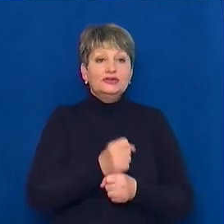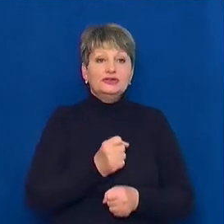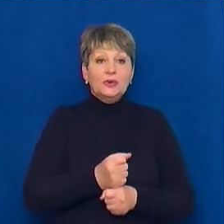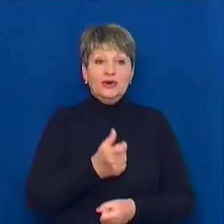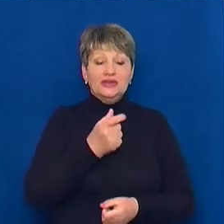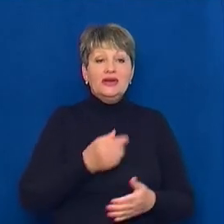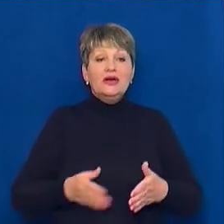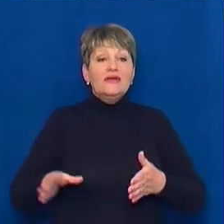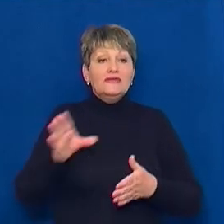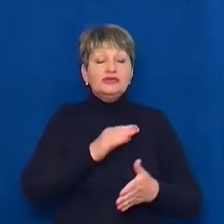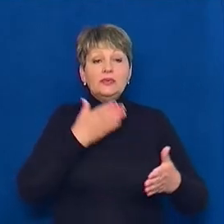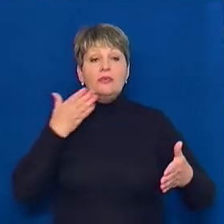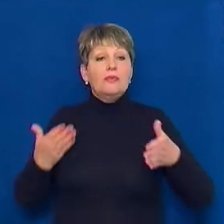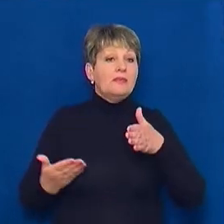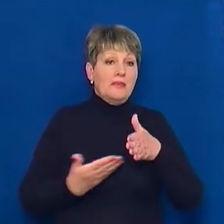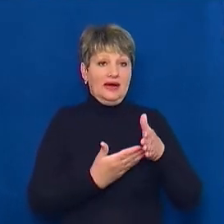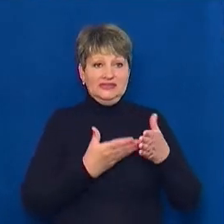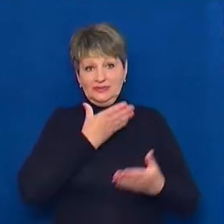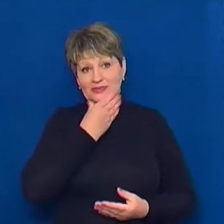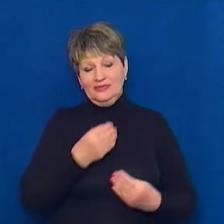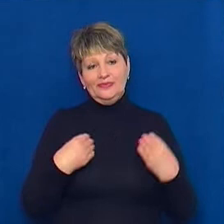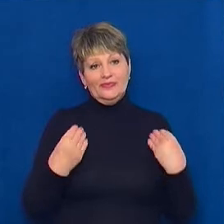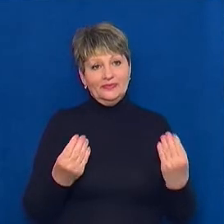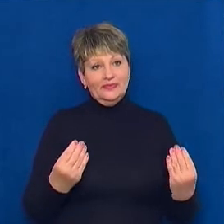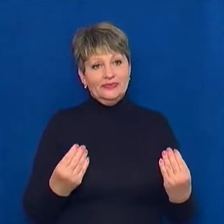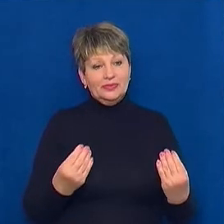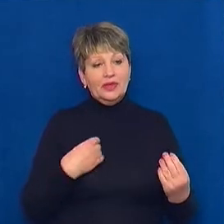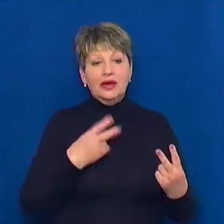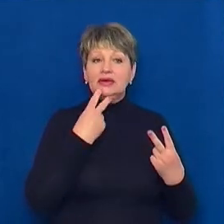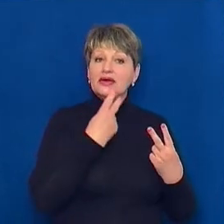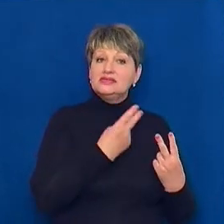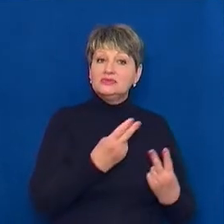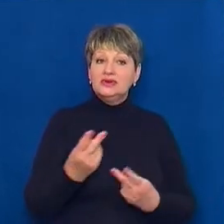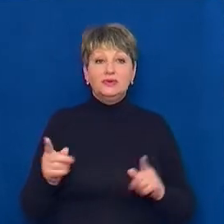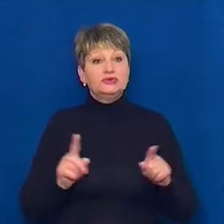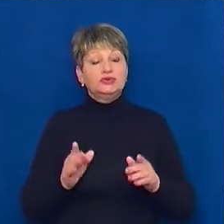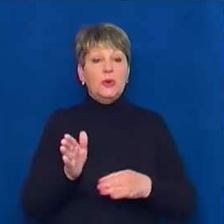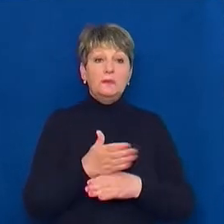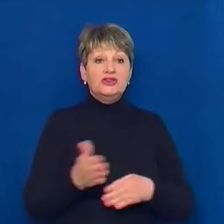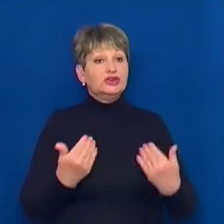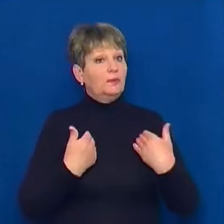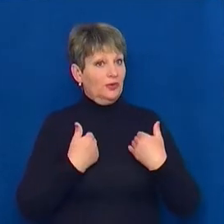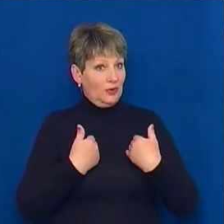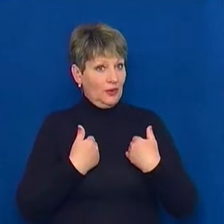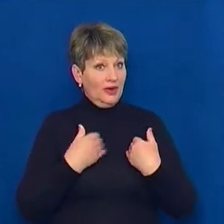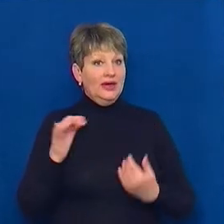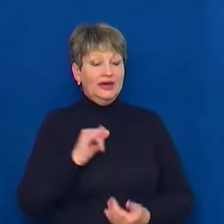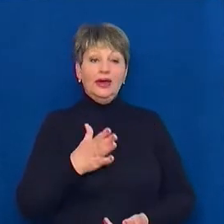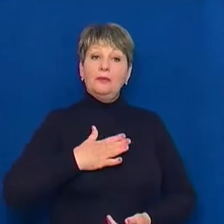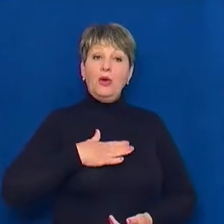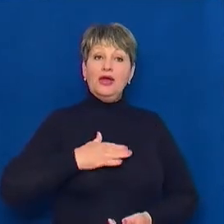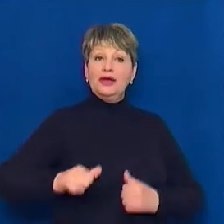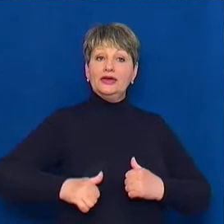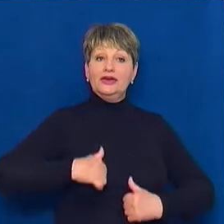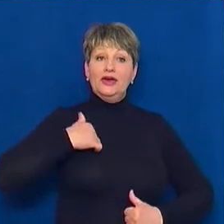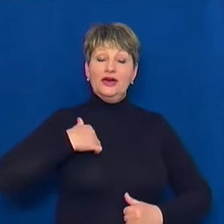максимально красиво. Виявилося, що між мною та моєю героїнею,